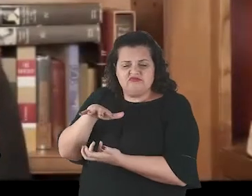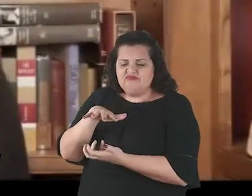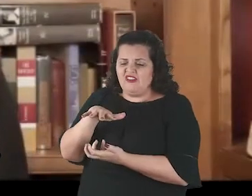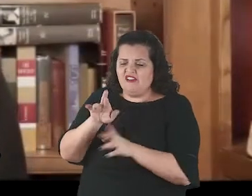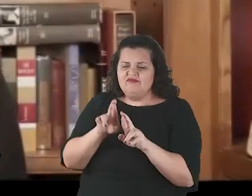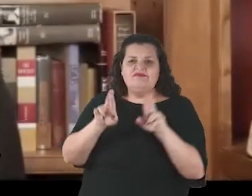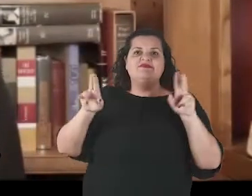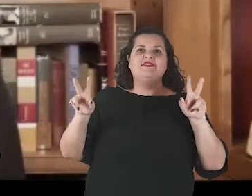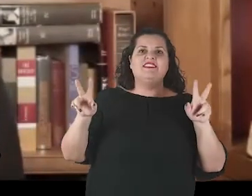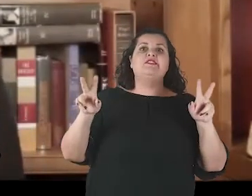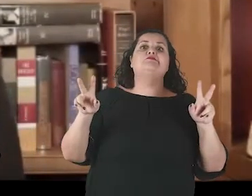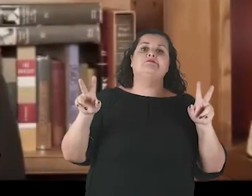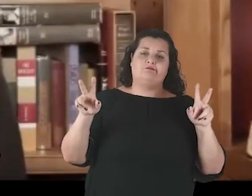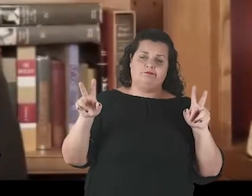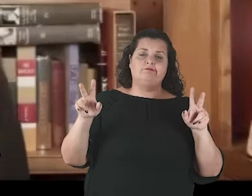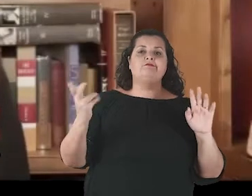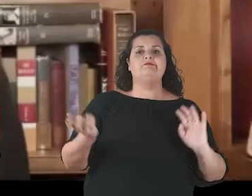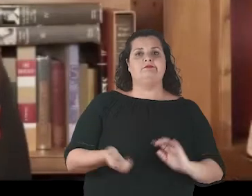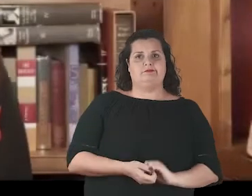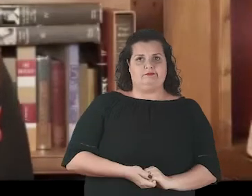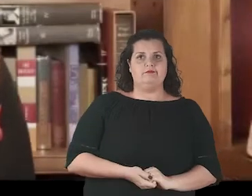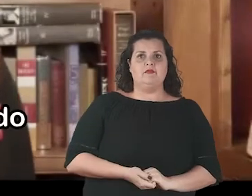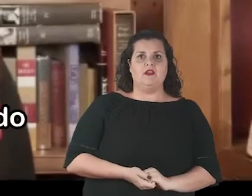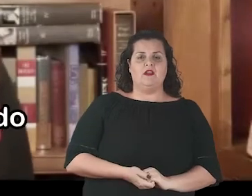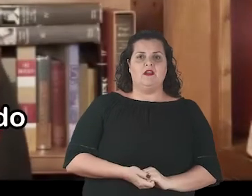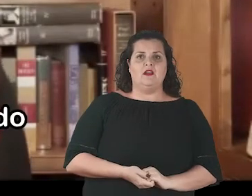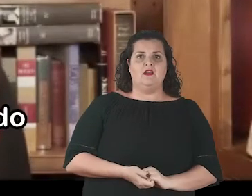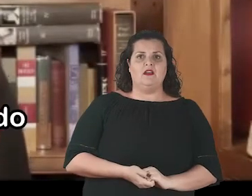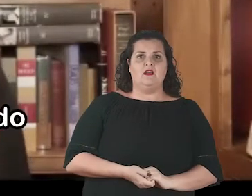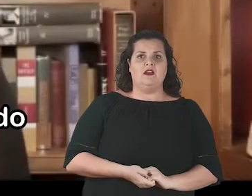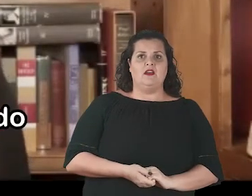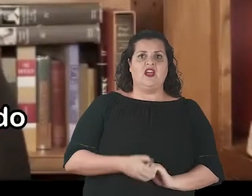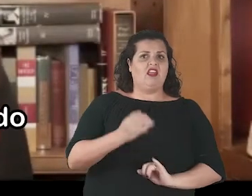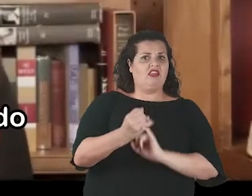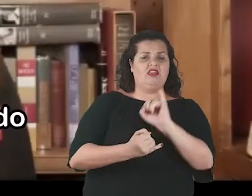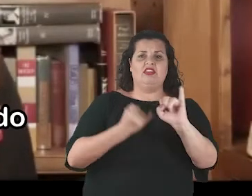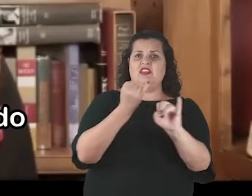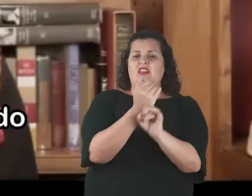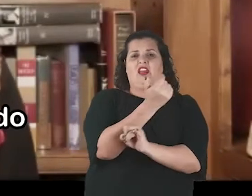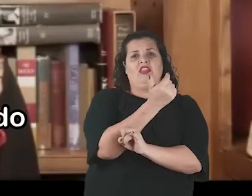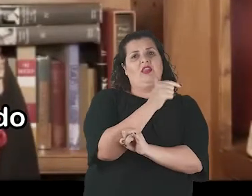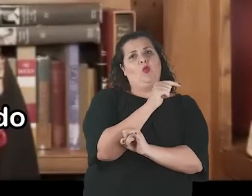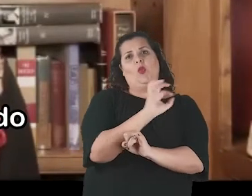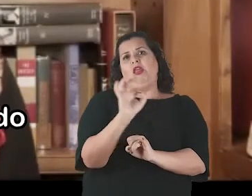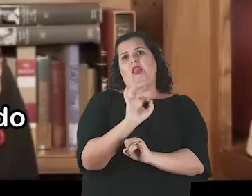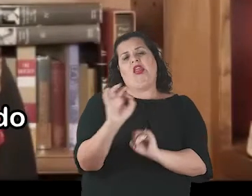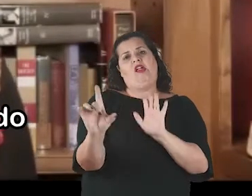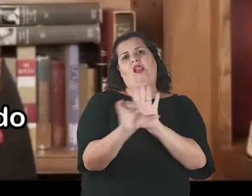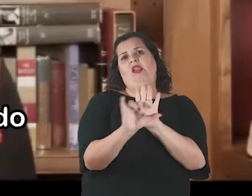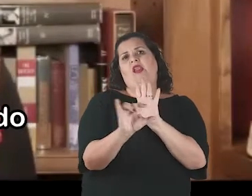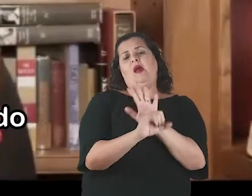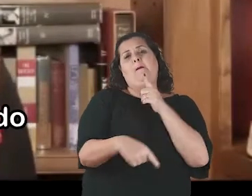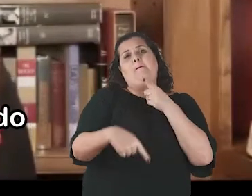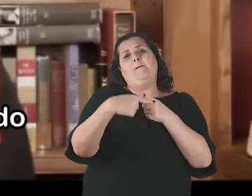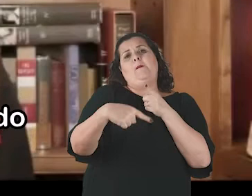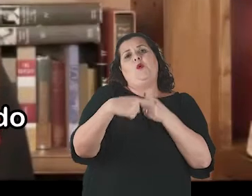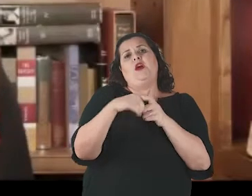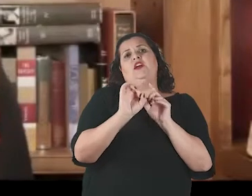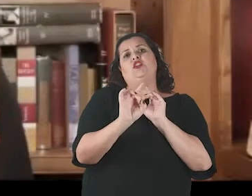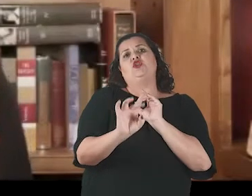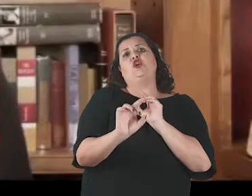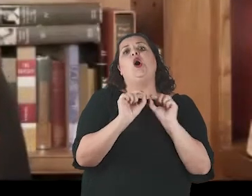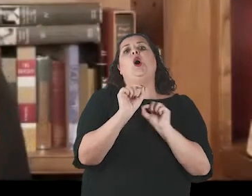bound by terrestrial laws. This is the world's largest ungoverned space.